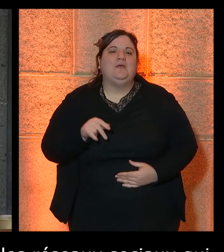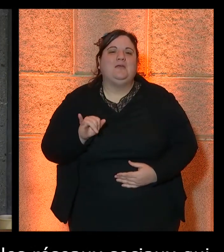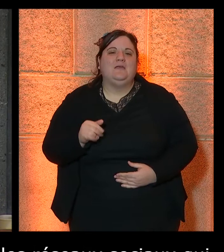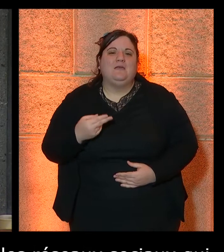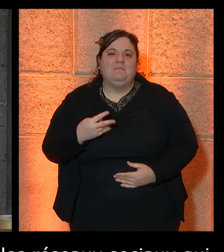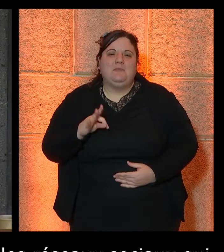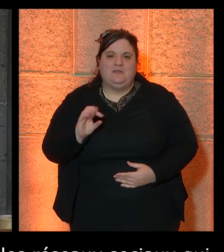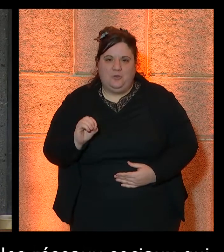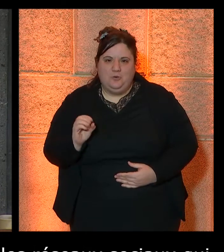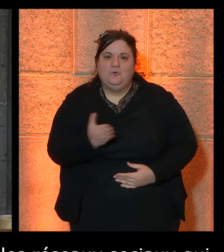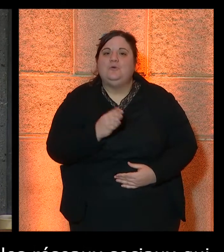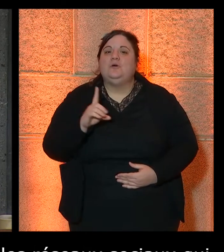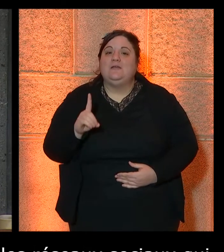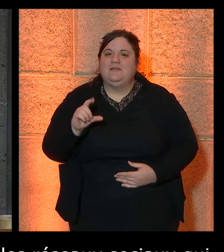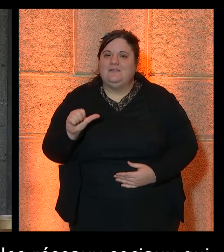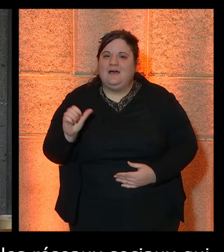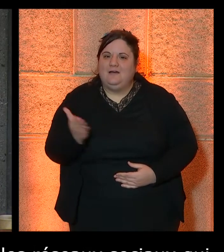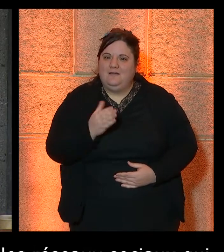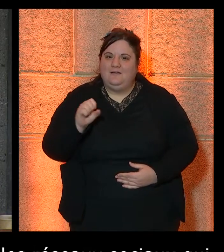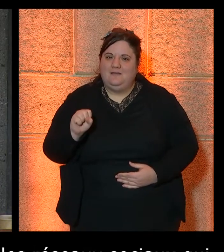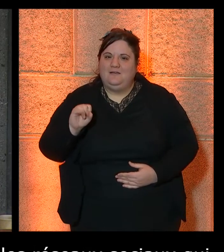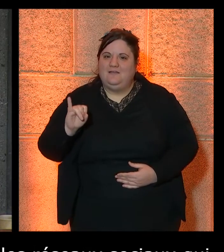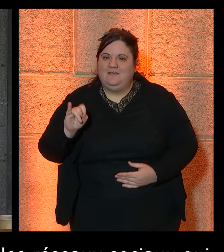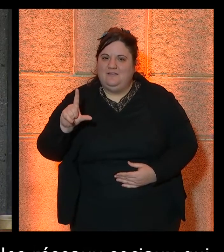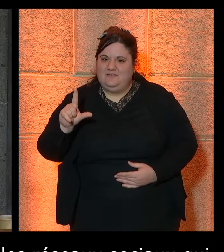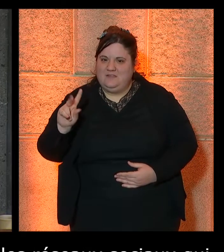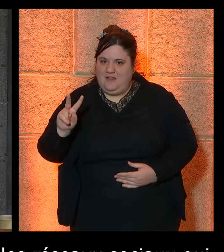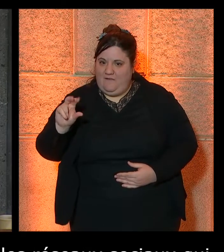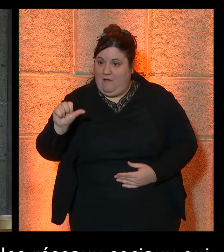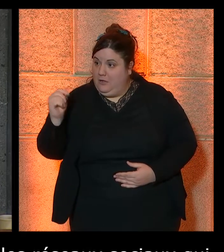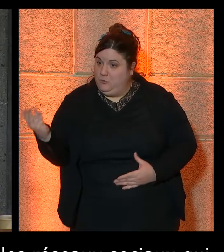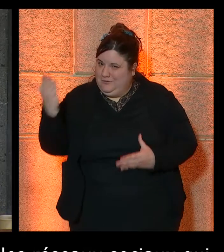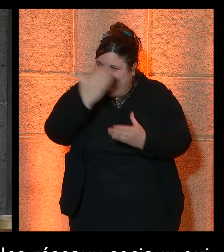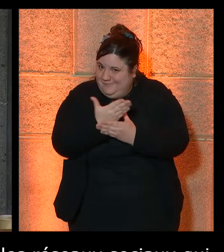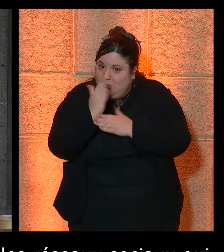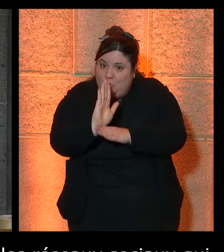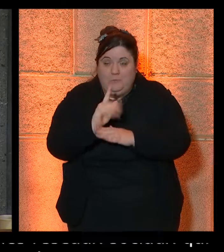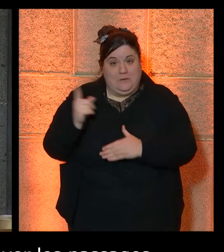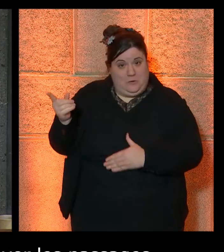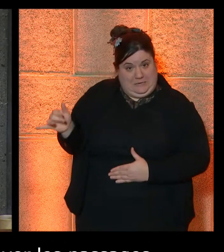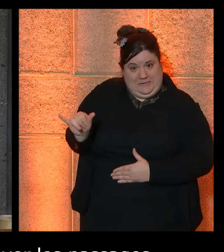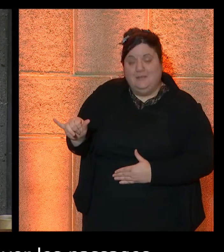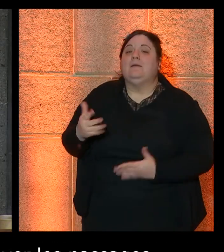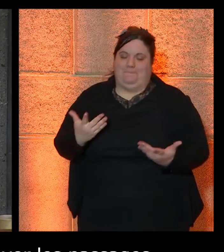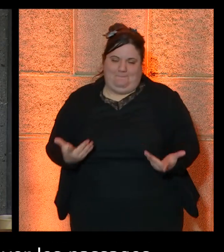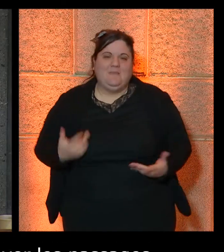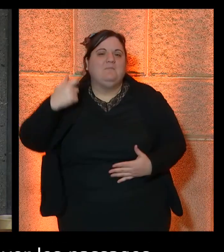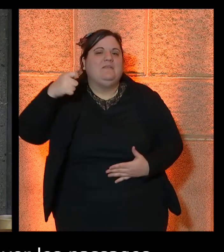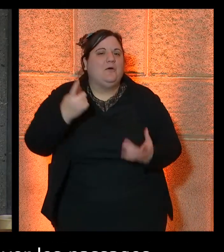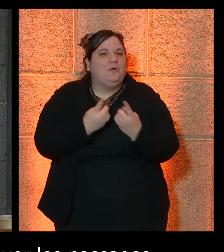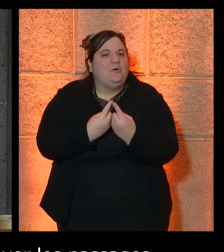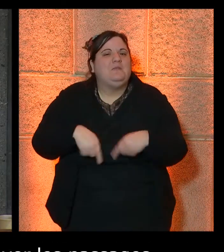le président de la commission Accessibilité, Conception universelle et numérique du CNGPH.